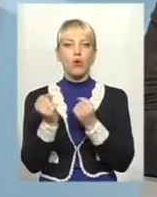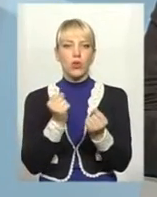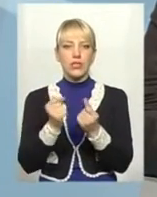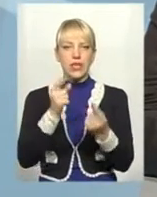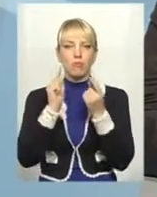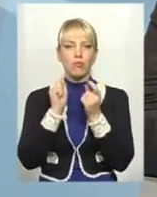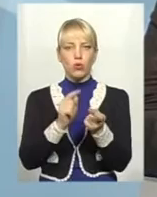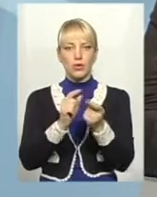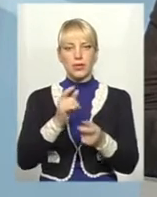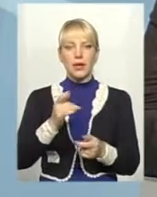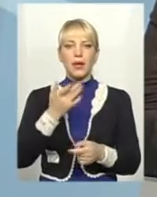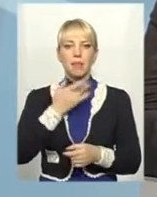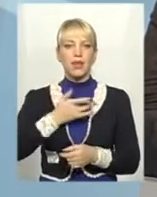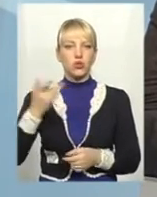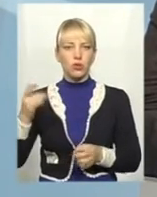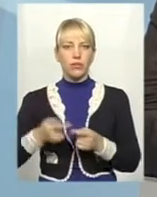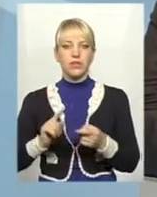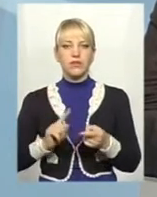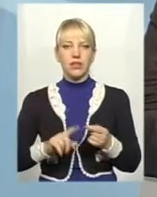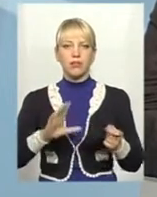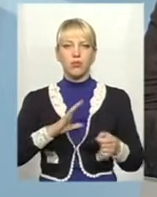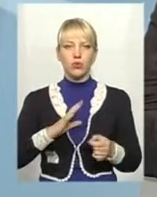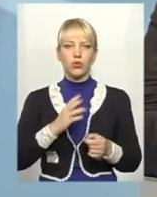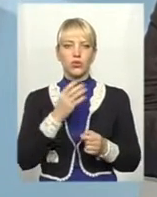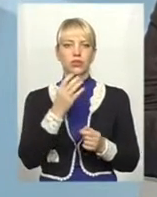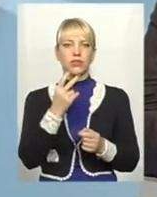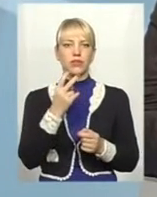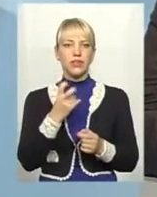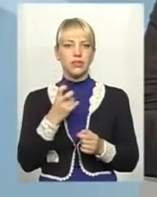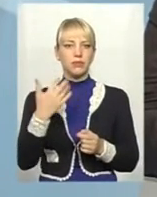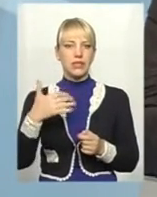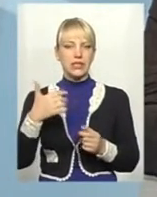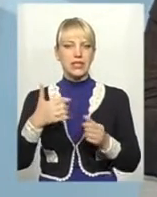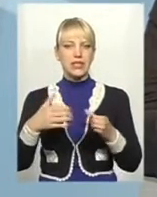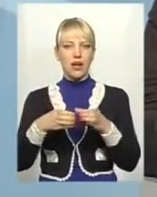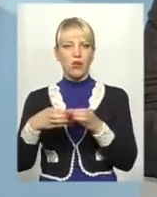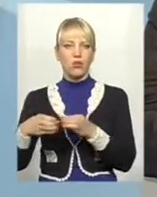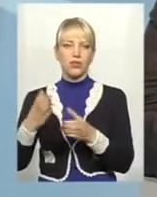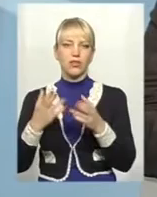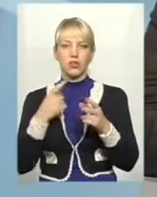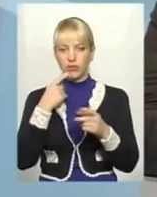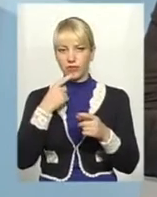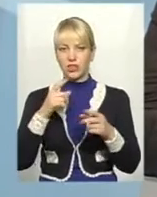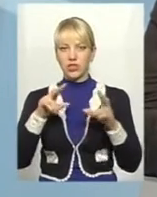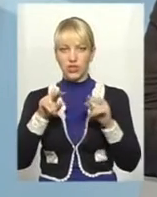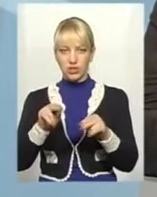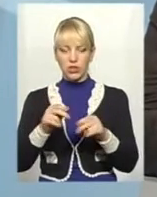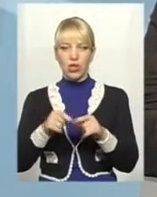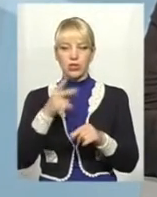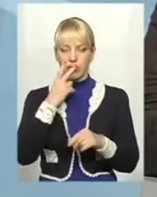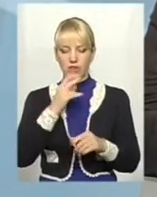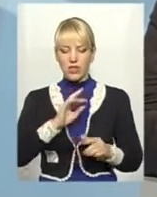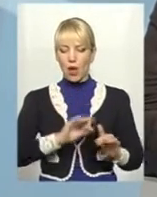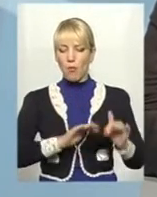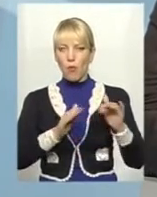було більше 52 загонів. І якщо сказати так відверто, дивлячись на подільську